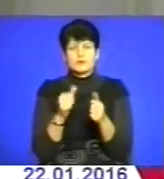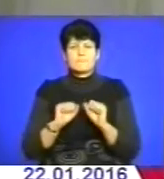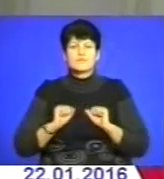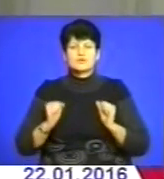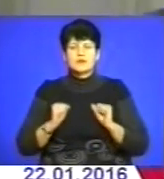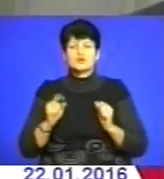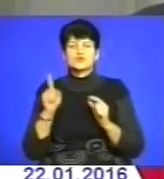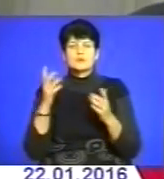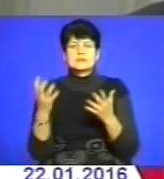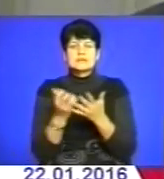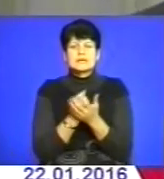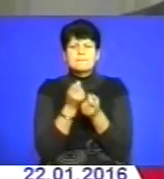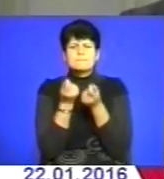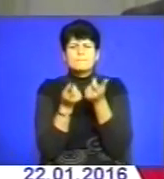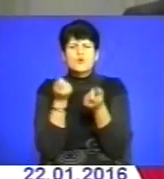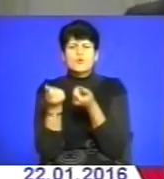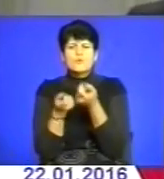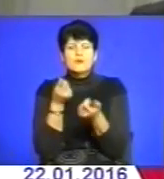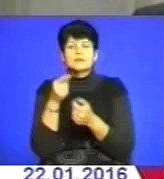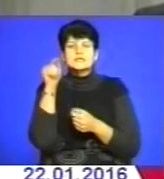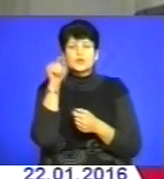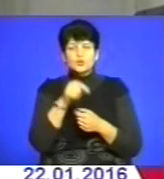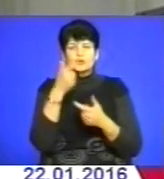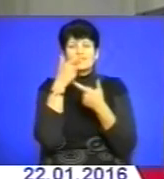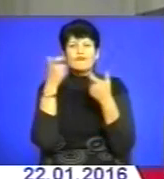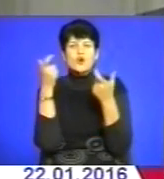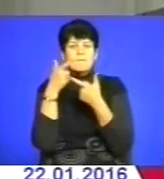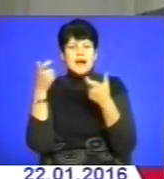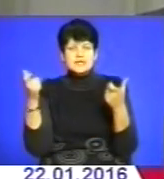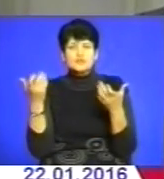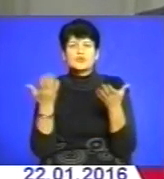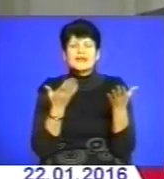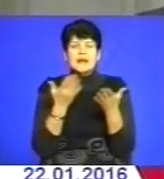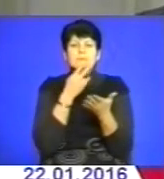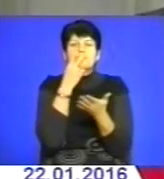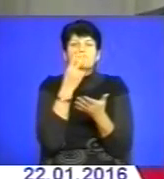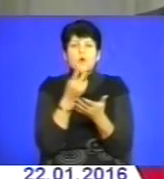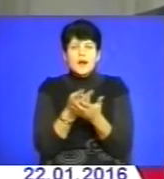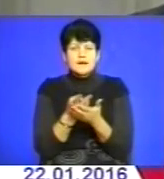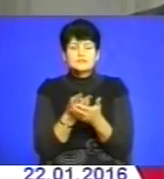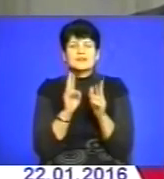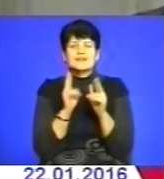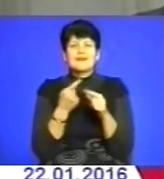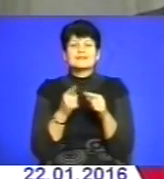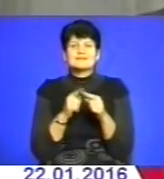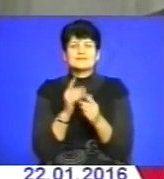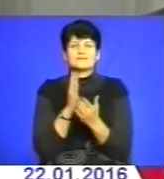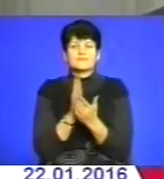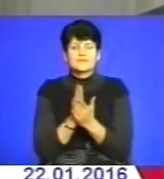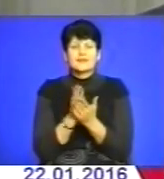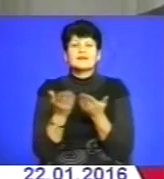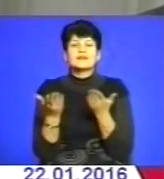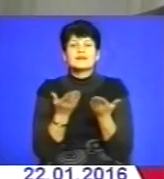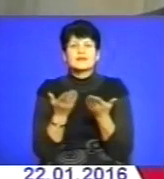знайти по Крупинці ту інформацію, яка б показала, як це все відбувалося і який